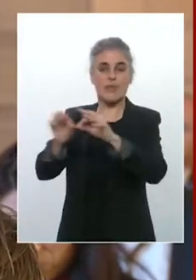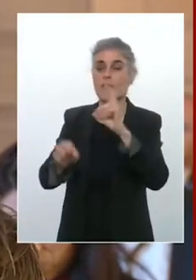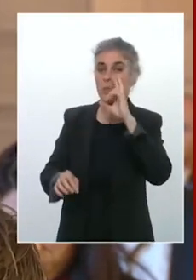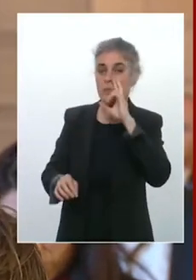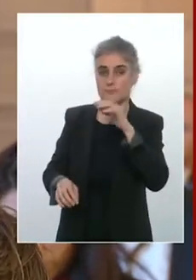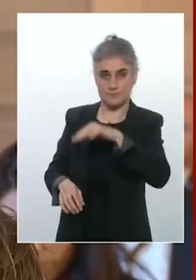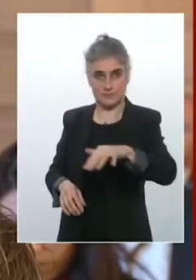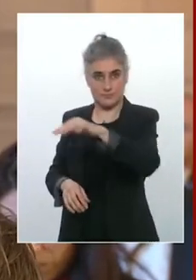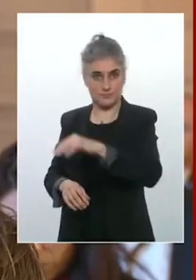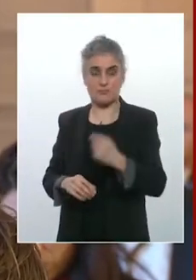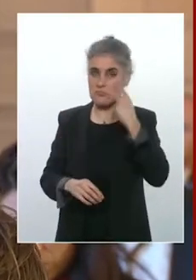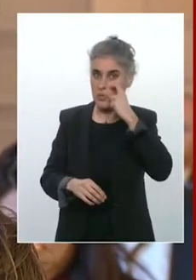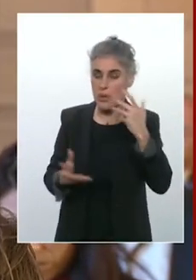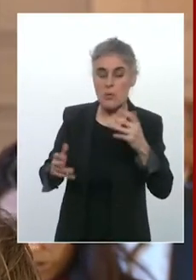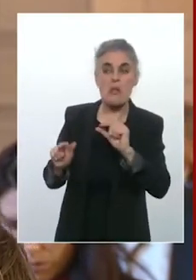économiques